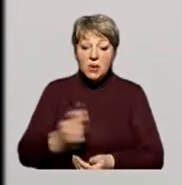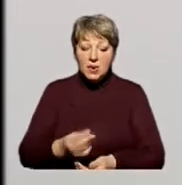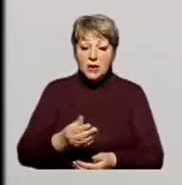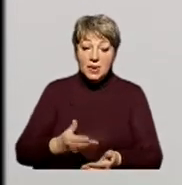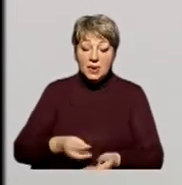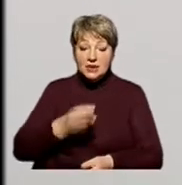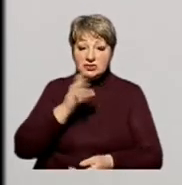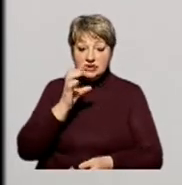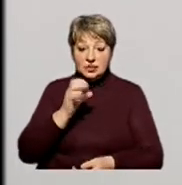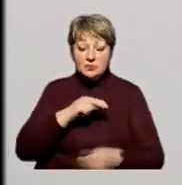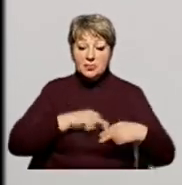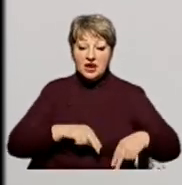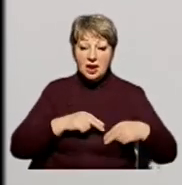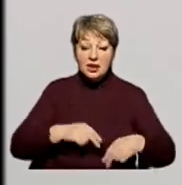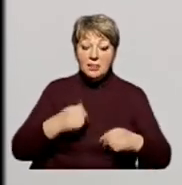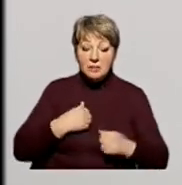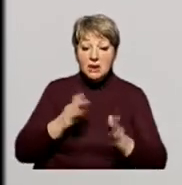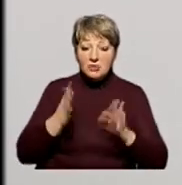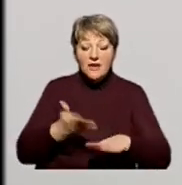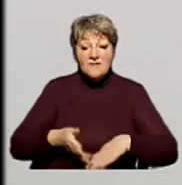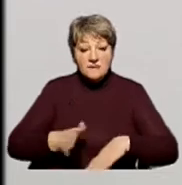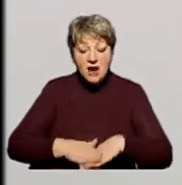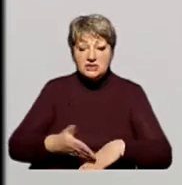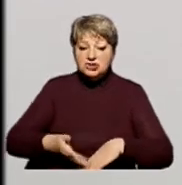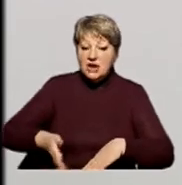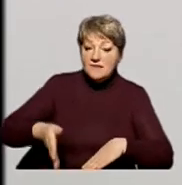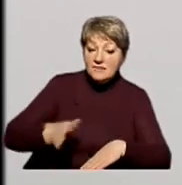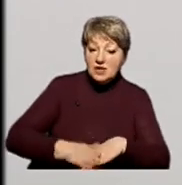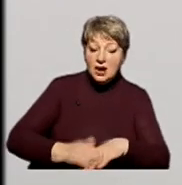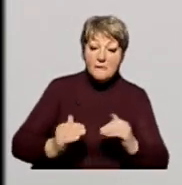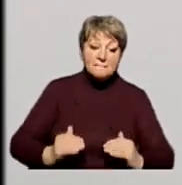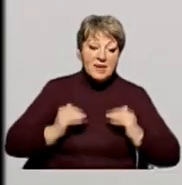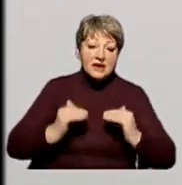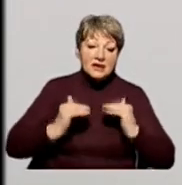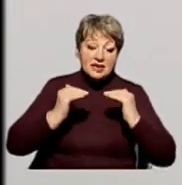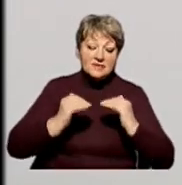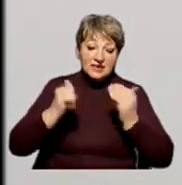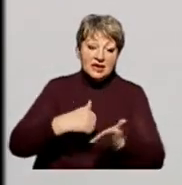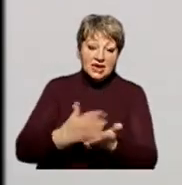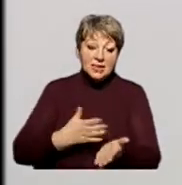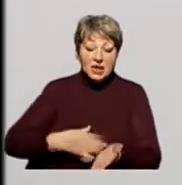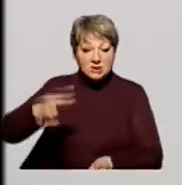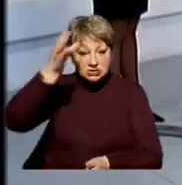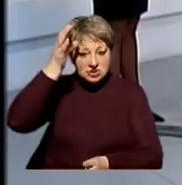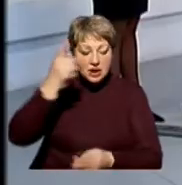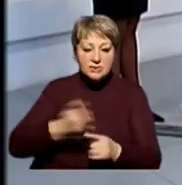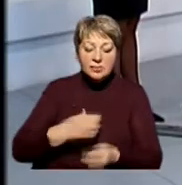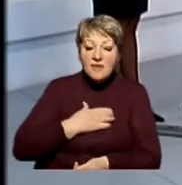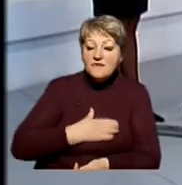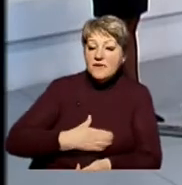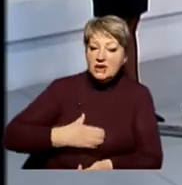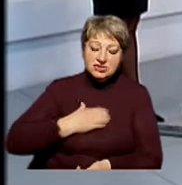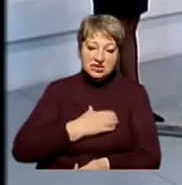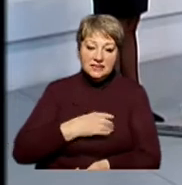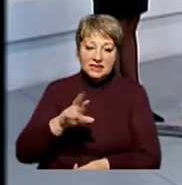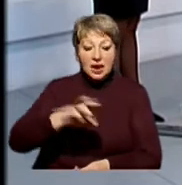працівників нам буде все важче і важче підвищувати якість нашої освіти. Тому архів важливо для